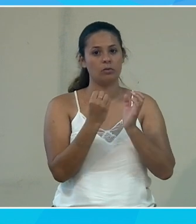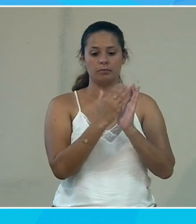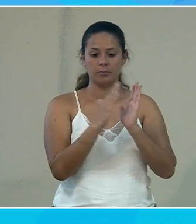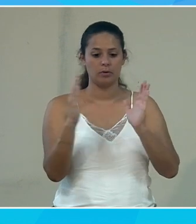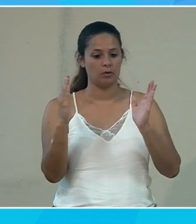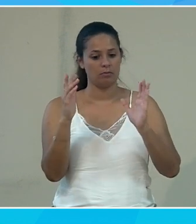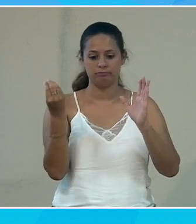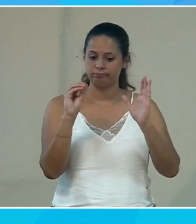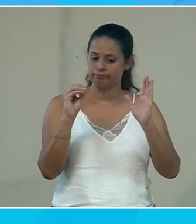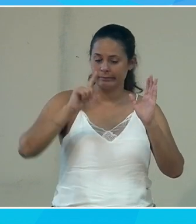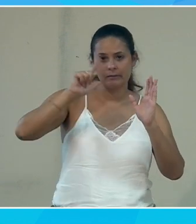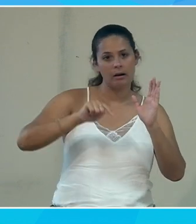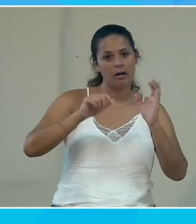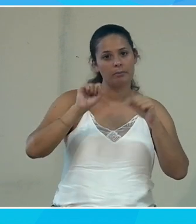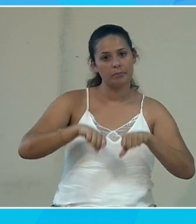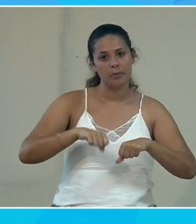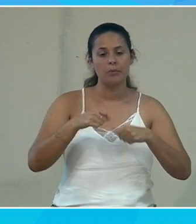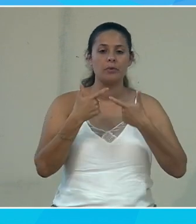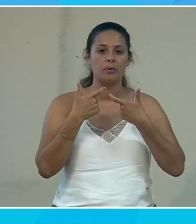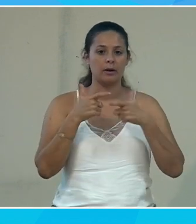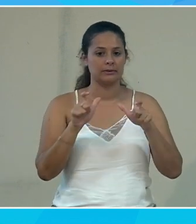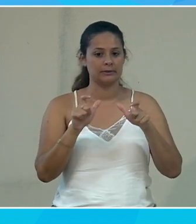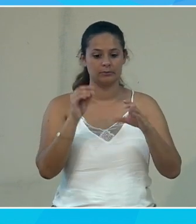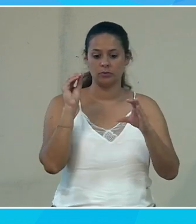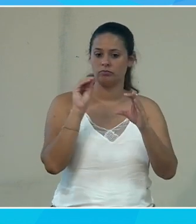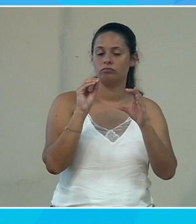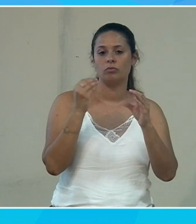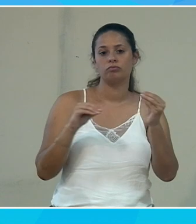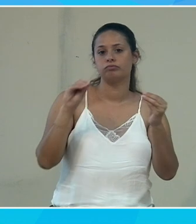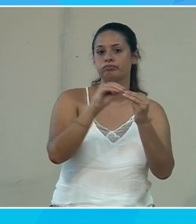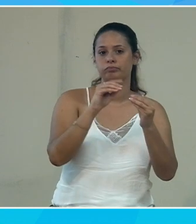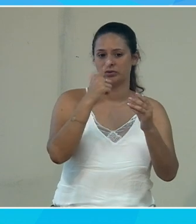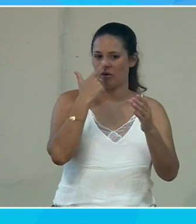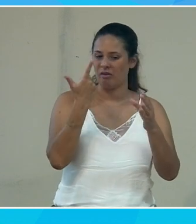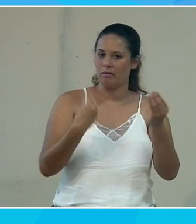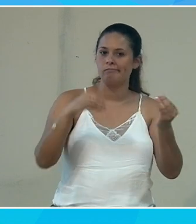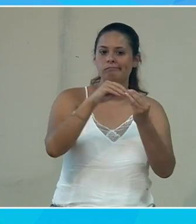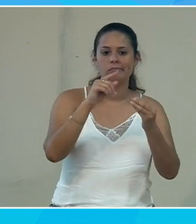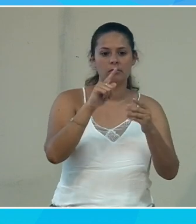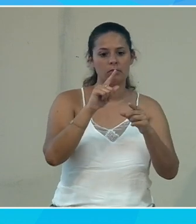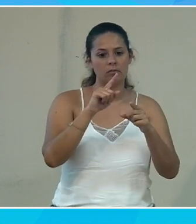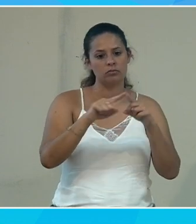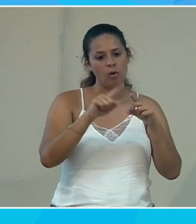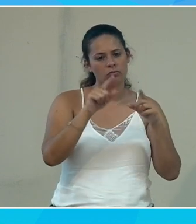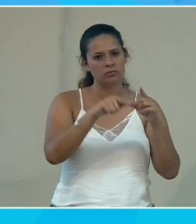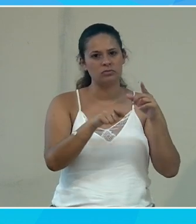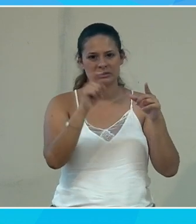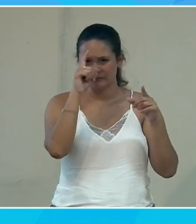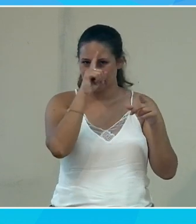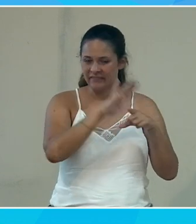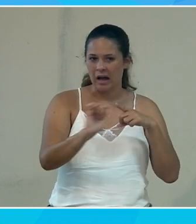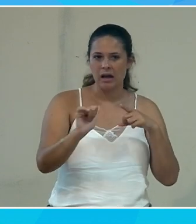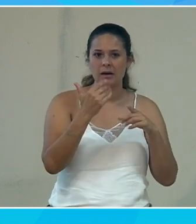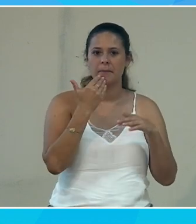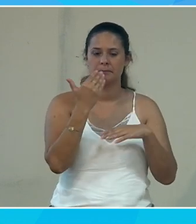composants accessibles un composant accessible c'est très compliqué à faire je vais prendre un exemple vous prenez par exemple